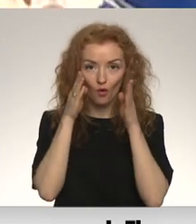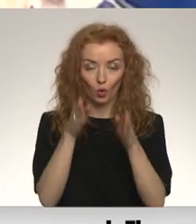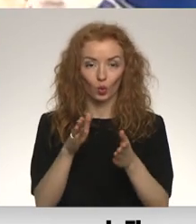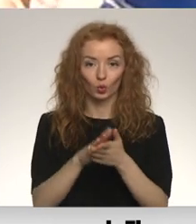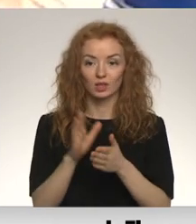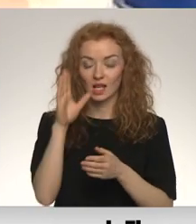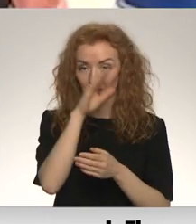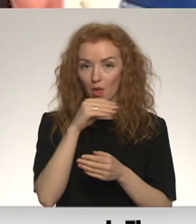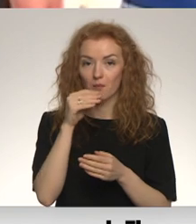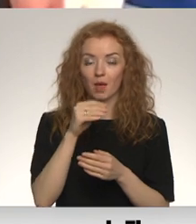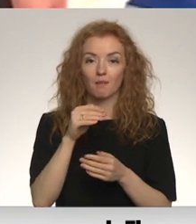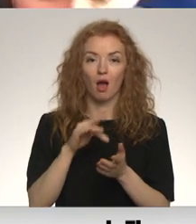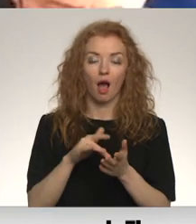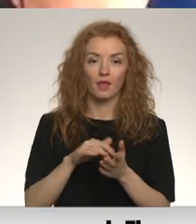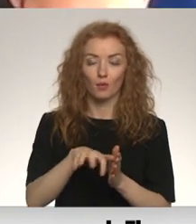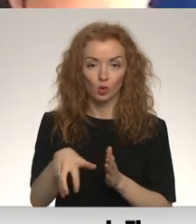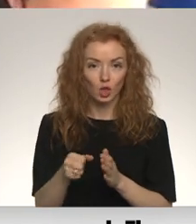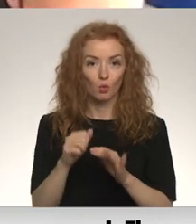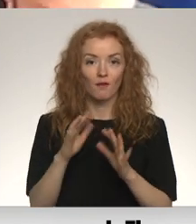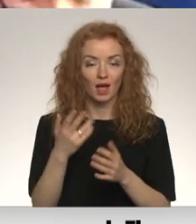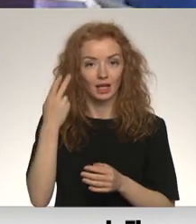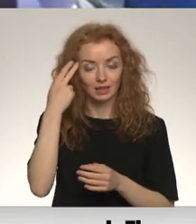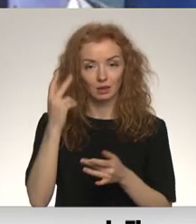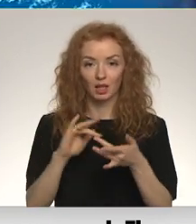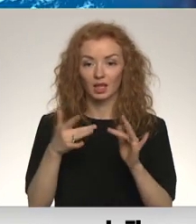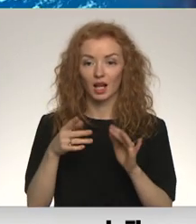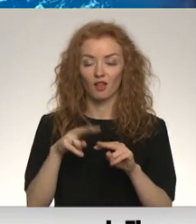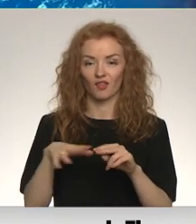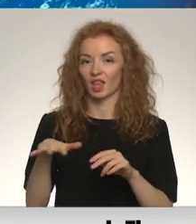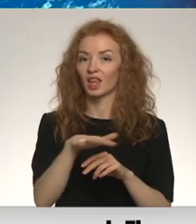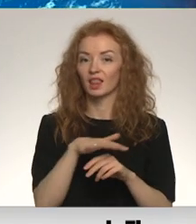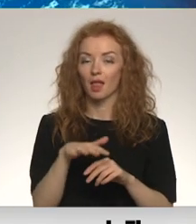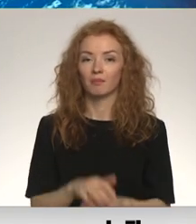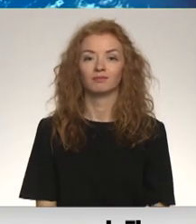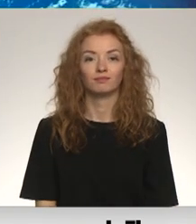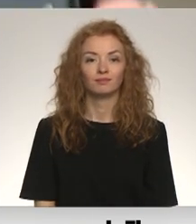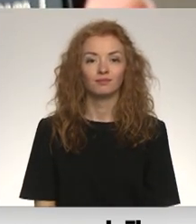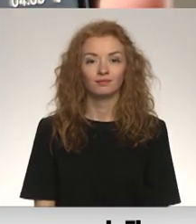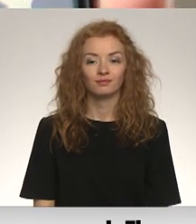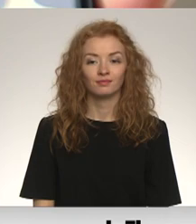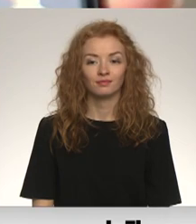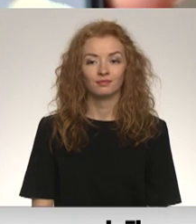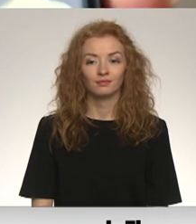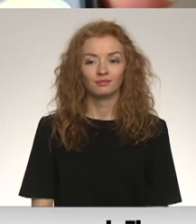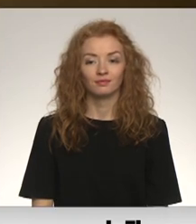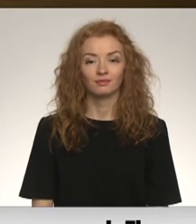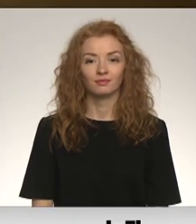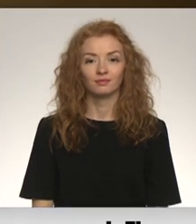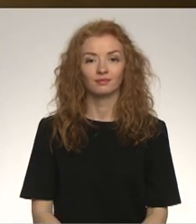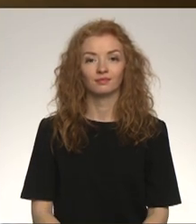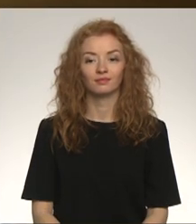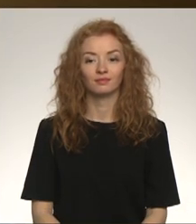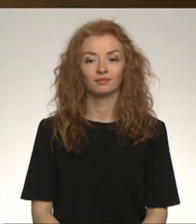iespējumiem noziegumiem vai riskiem tieši interneta vidē. Zandu Zobalodu, Lovs Perševicis, Latvijas televīzija.